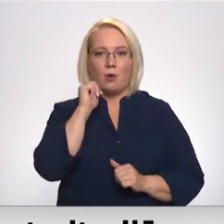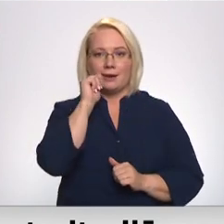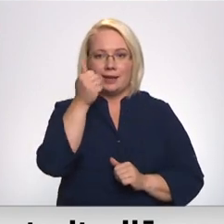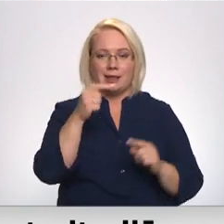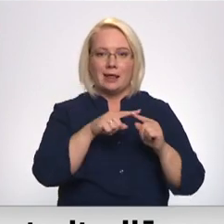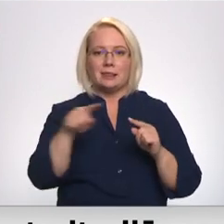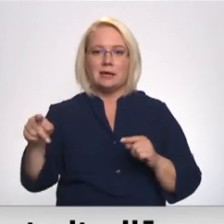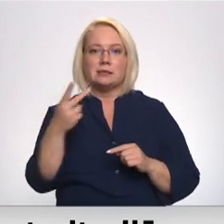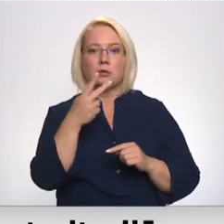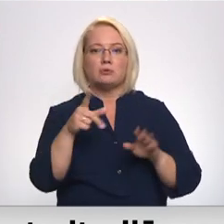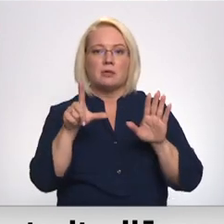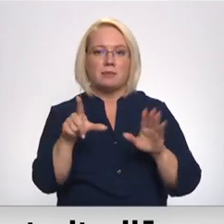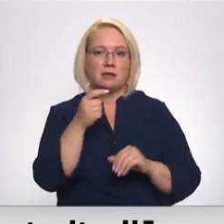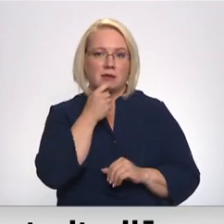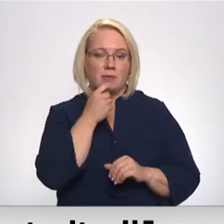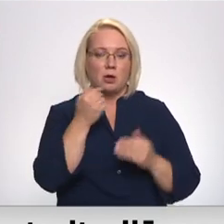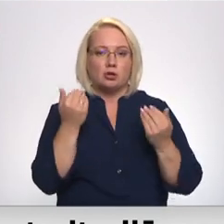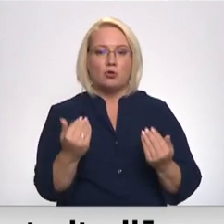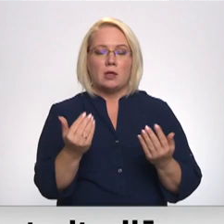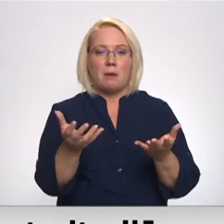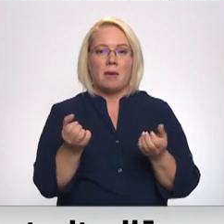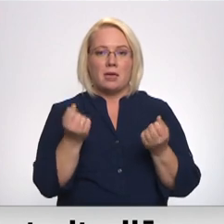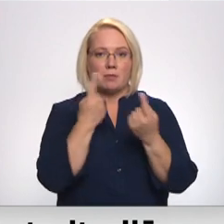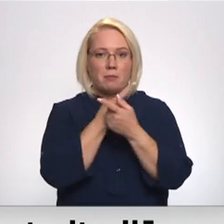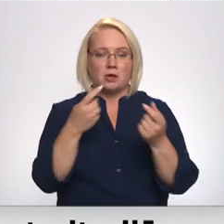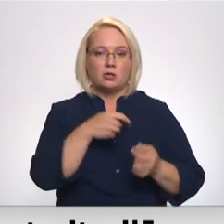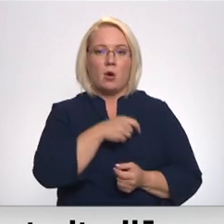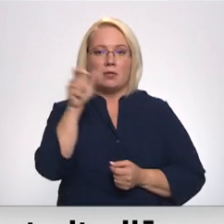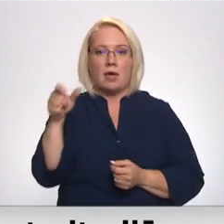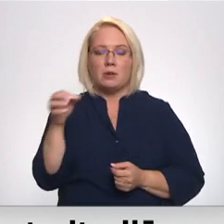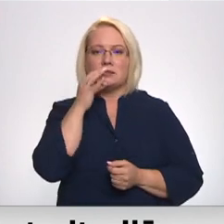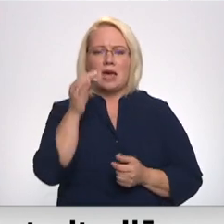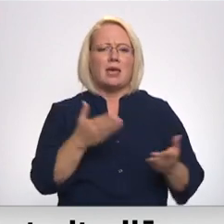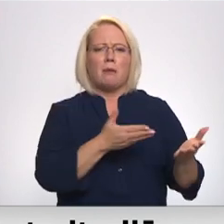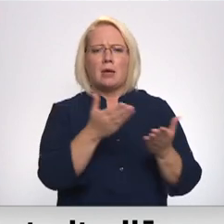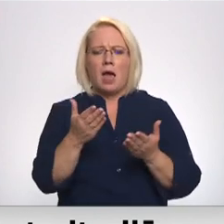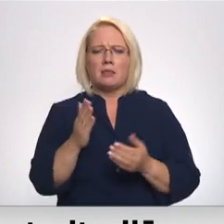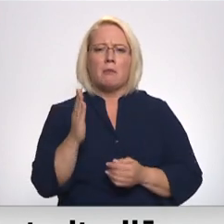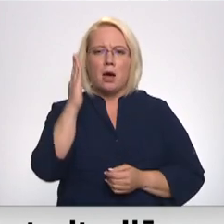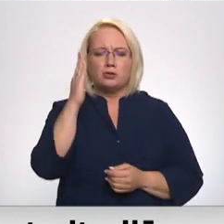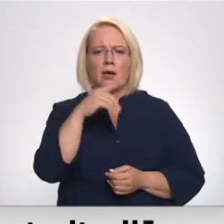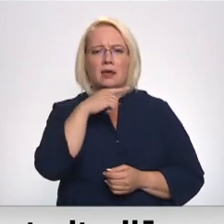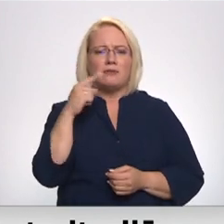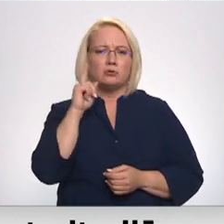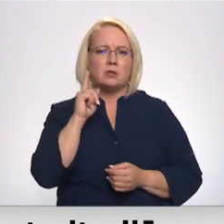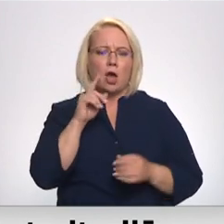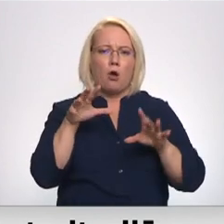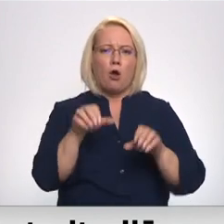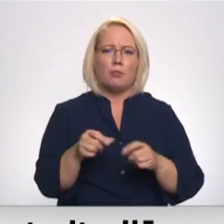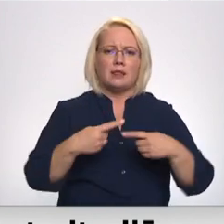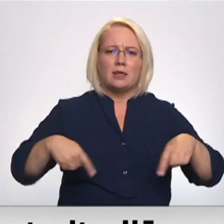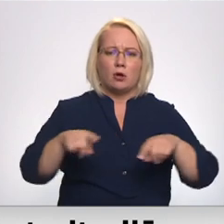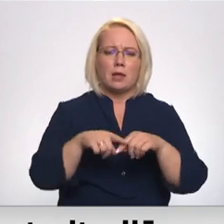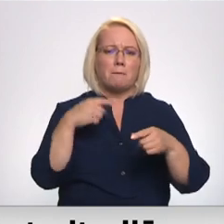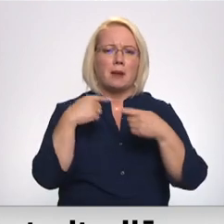27. septembriem. Pēc šodien pieņemtā paziņojuma deputāta uzsver, ka jebkāda balsošana Krievijas uz laiku okupētajās teritorijās